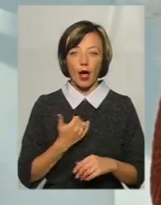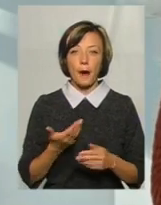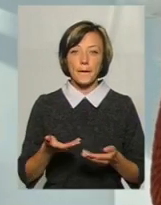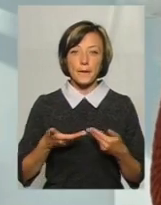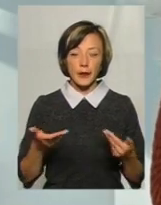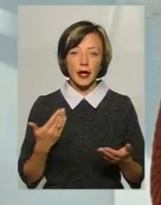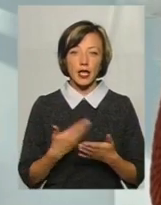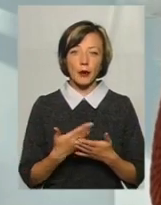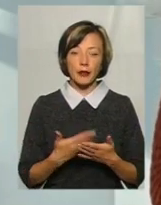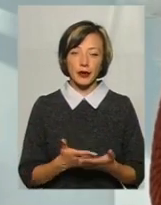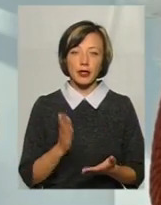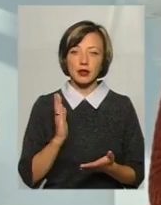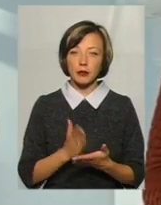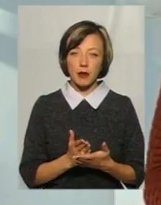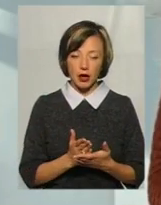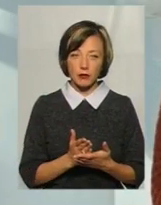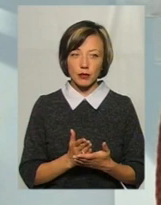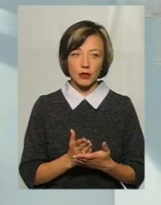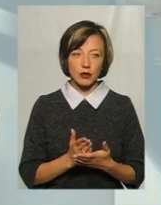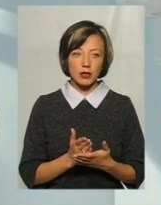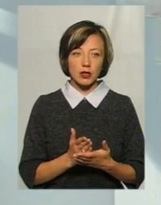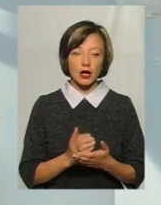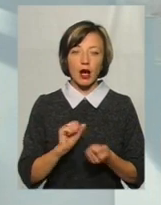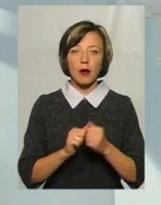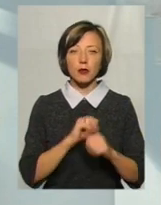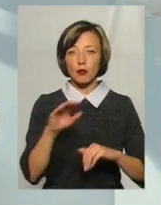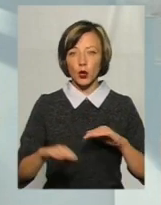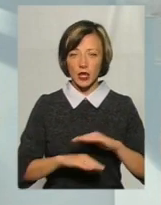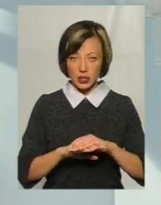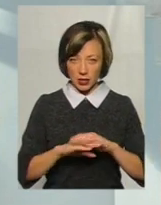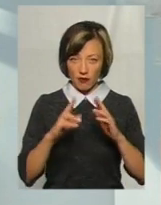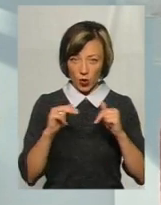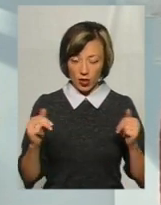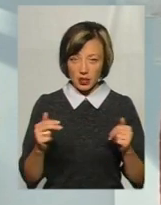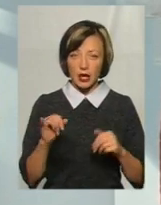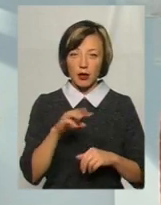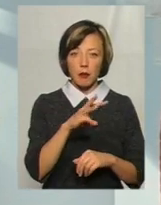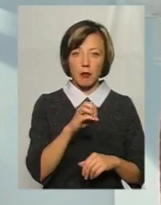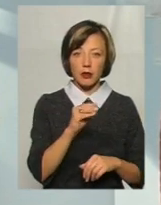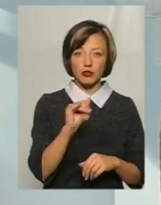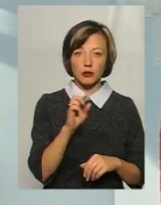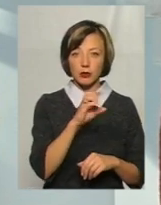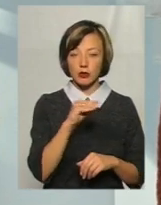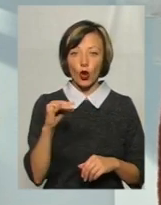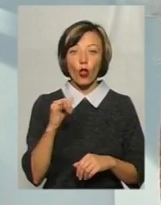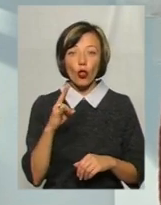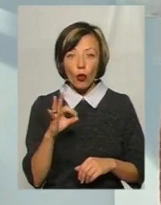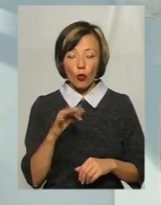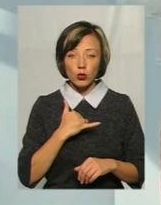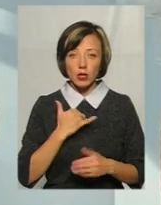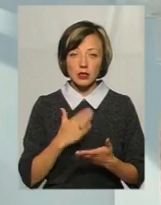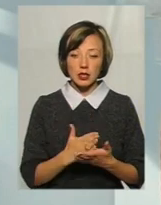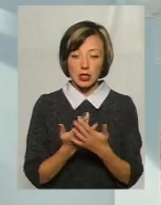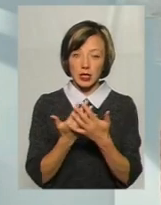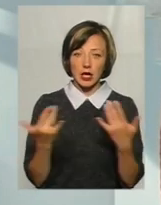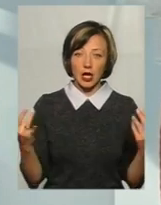наприклад, маємо найрозкрученіші, це Кам'янець-Подільська фортеця і Меджибільська фортеця. Але в нас є ряд